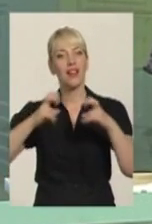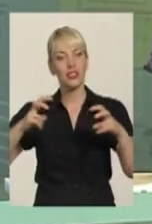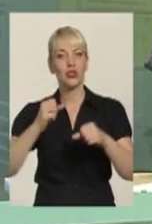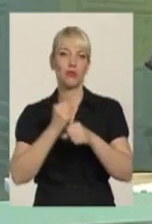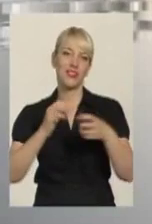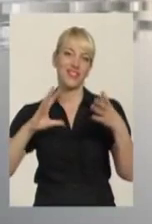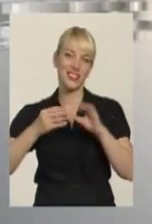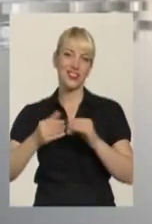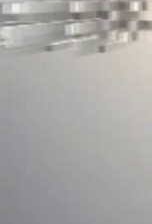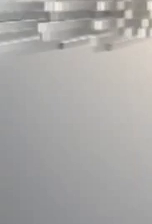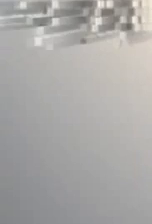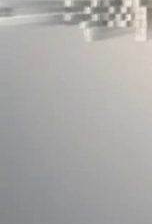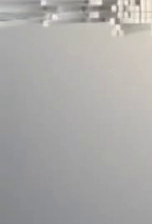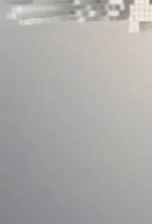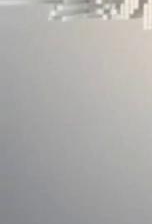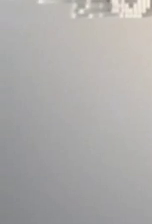робіть висновки. Шануйтеся.